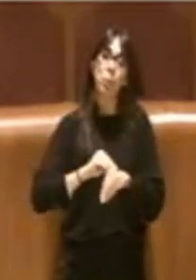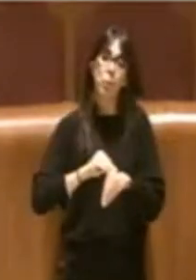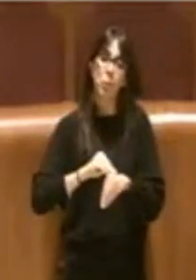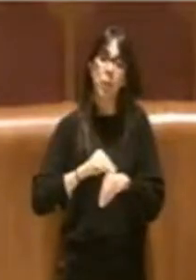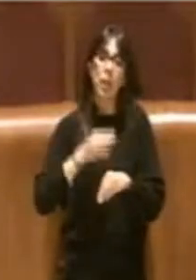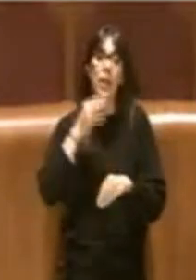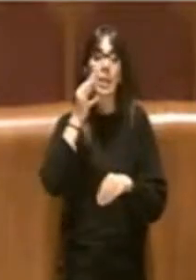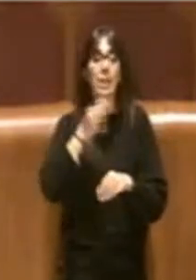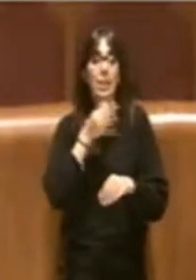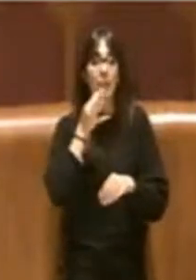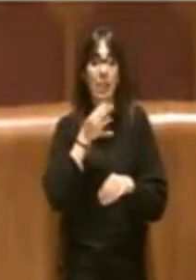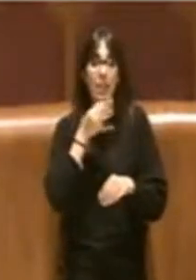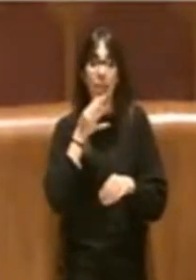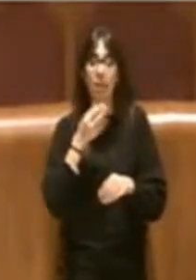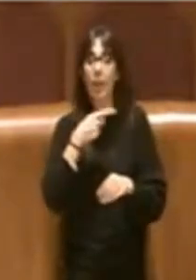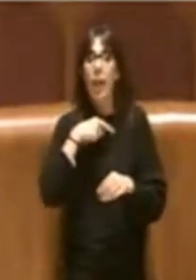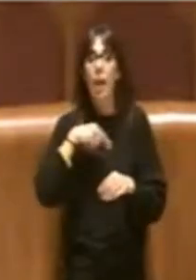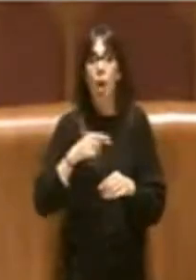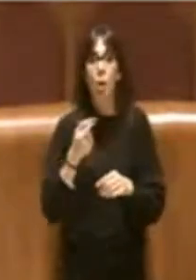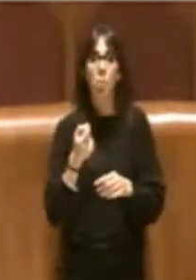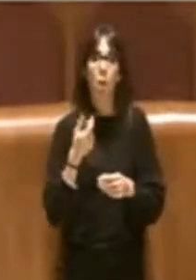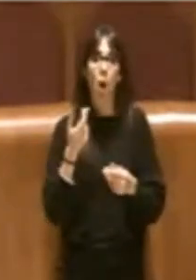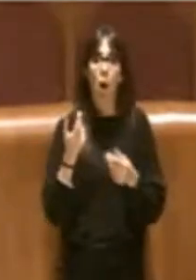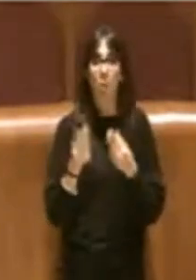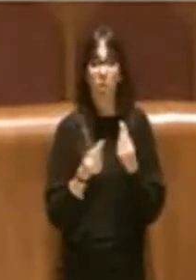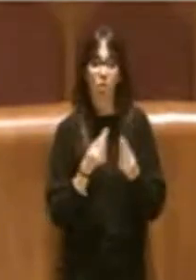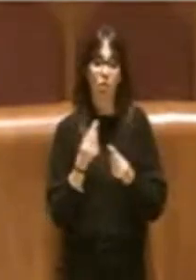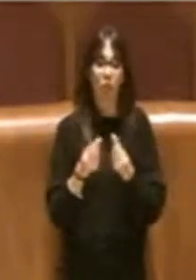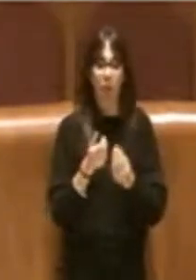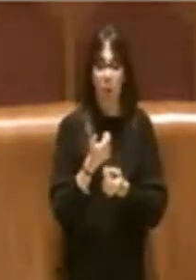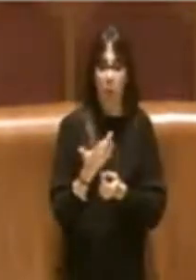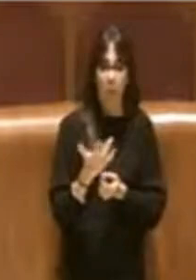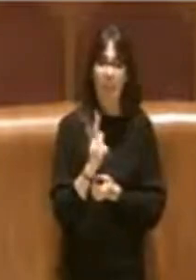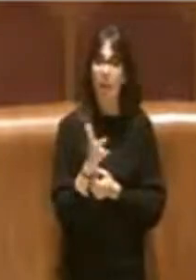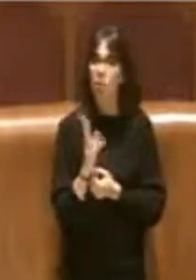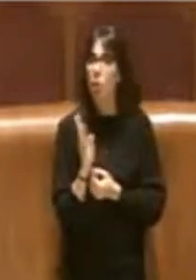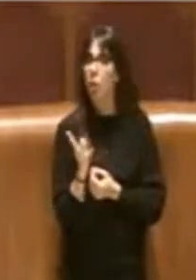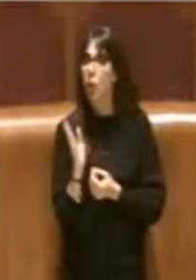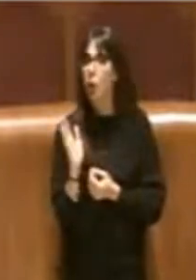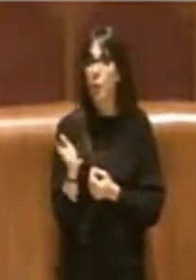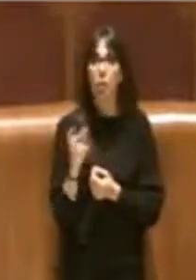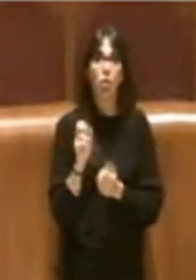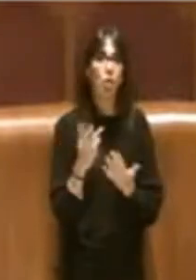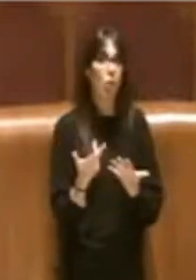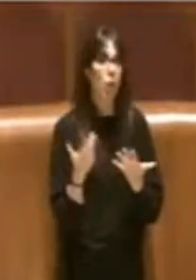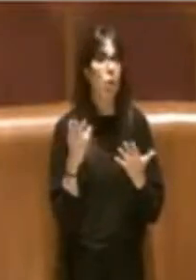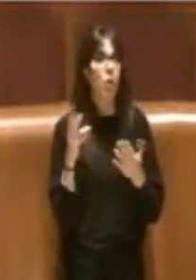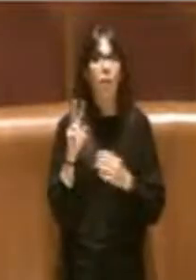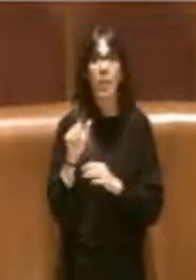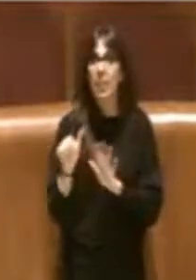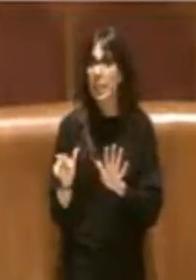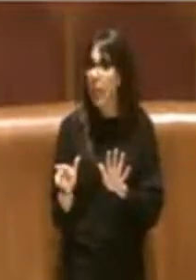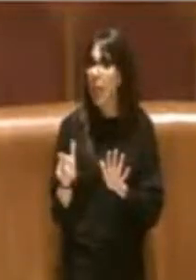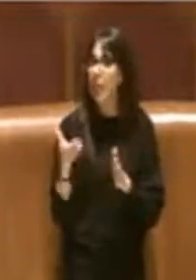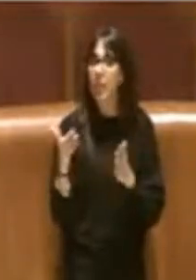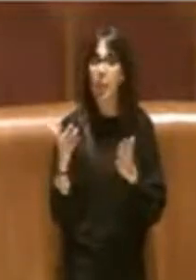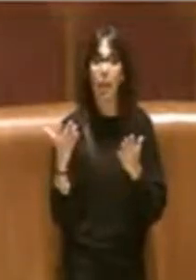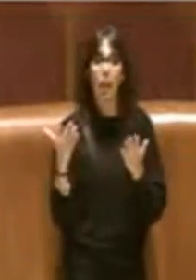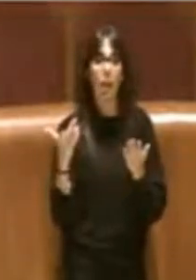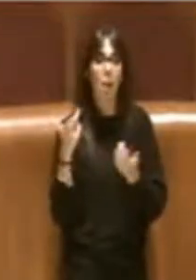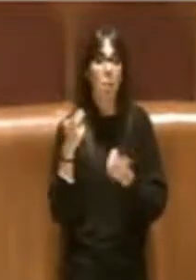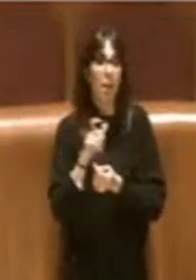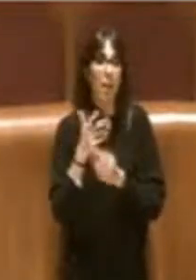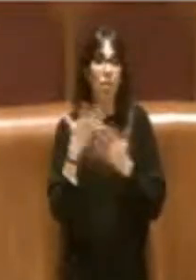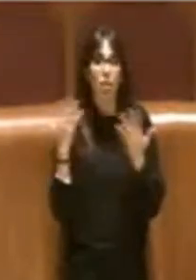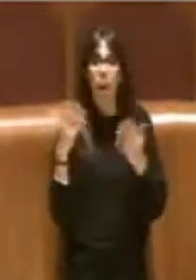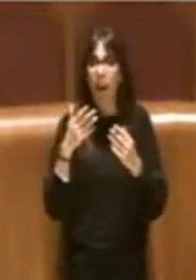dire che noi abbiamo un po' giocato con i numeri, 13, 14, 15, 18, 27, perché ce